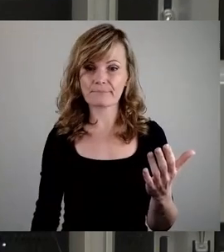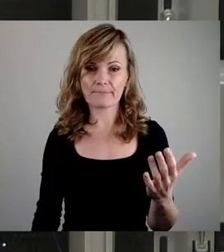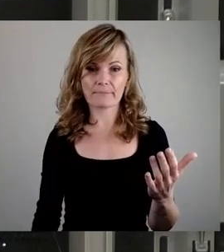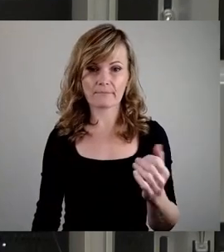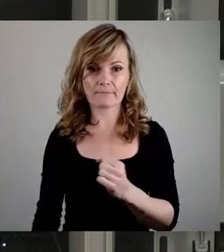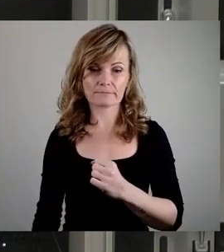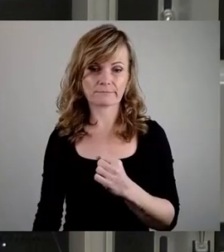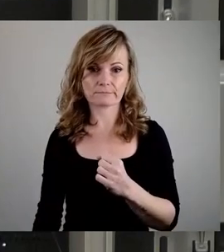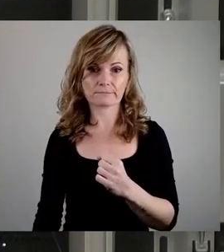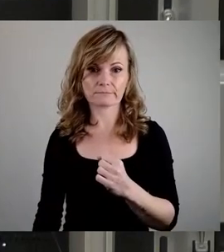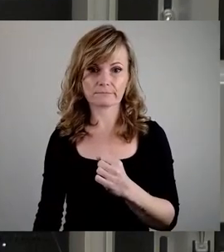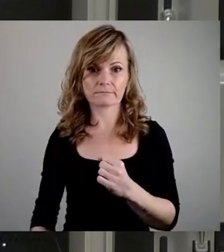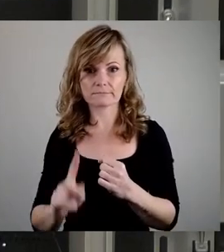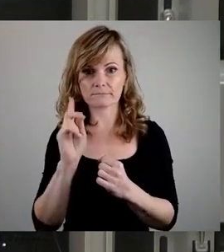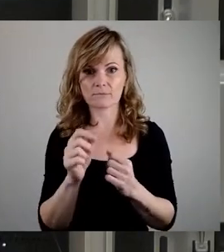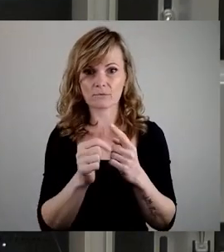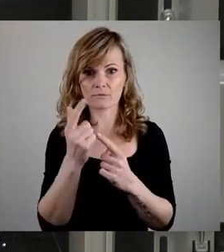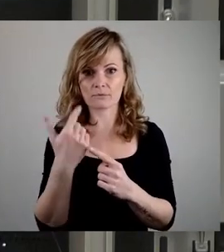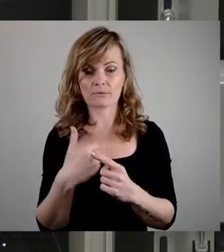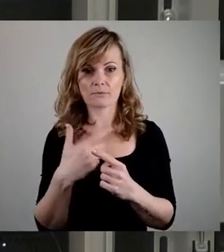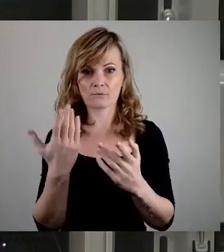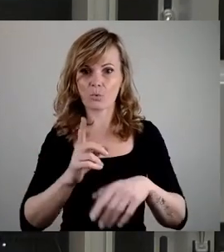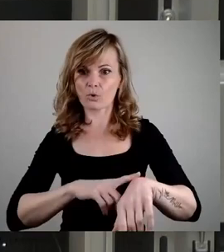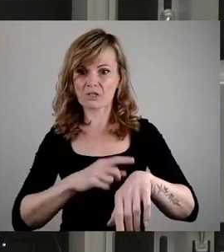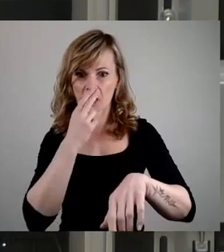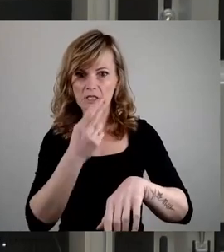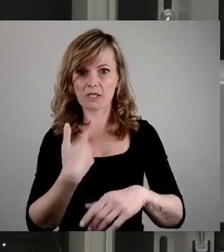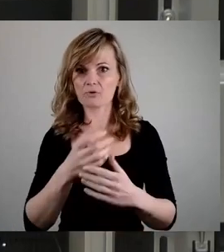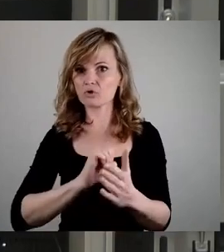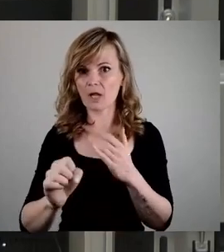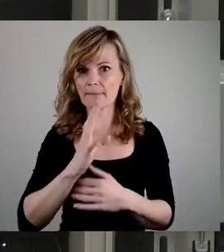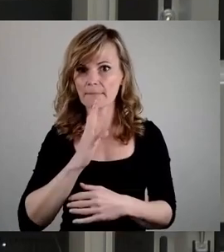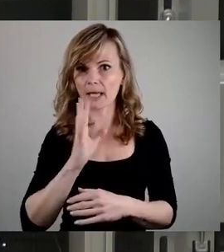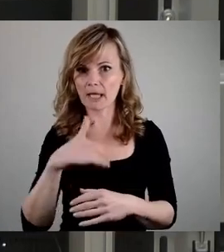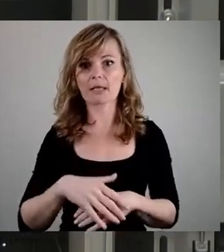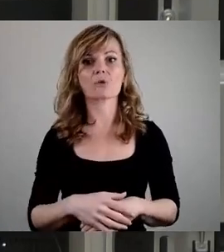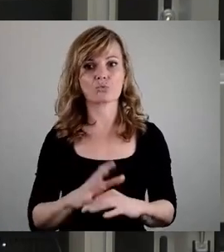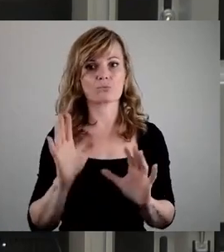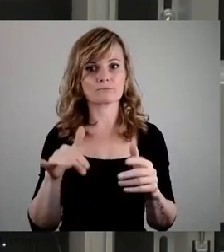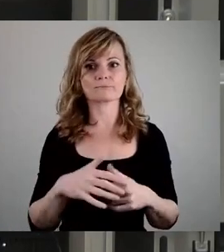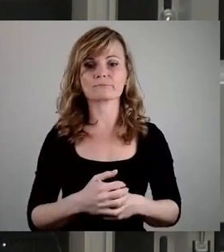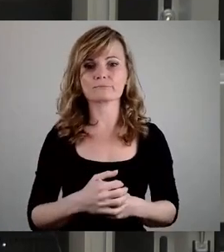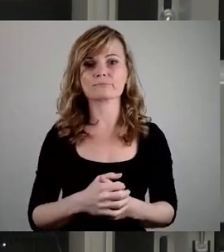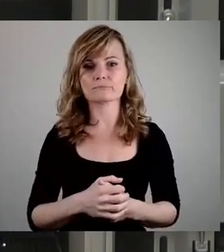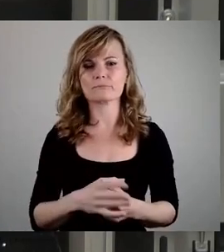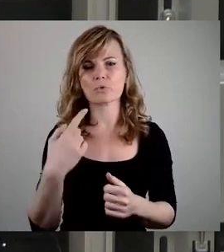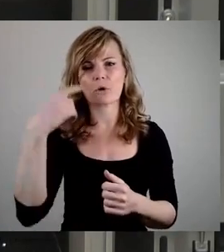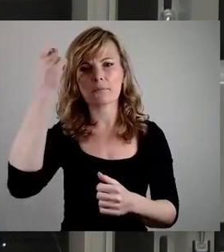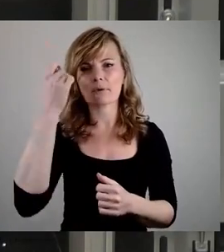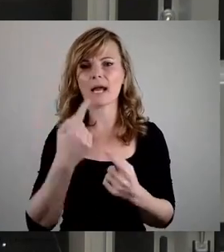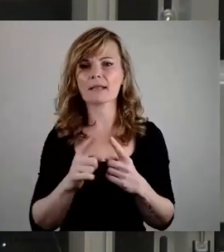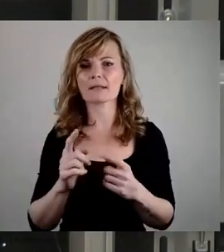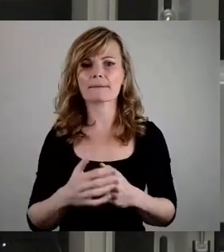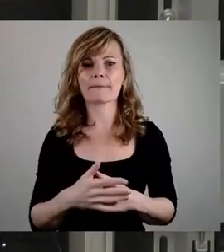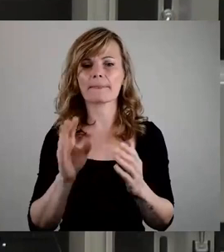Ich habe eigentlich sogar noch ganz ordentlich Zeit. Ich war viel zu schnell beim Reden. So, ja, mir fällt noch was anderes ein. Der